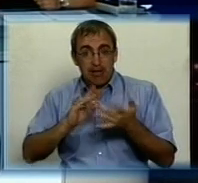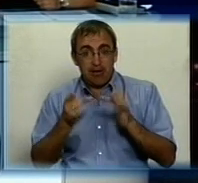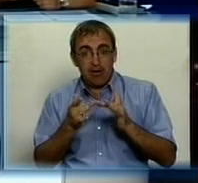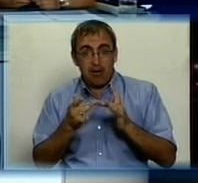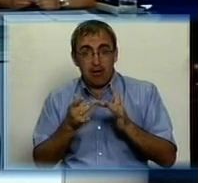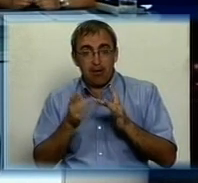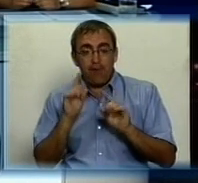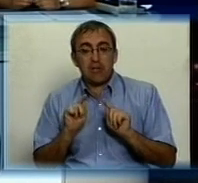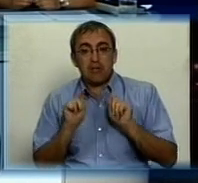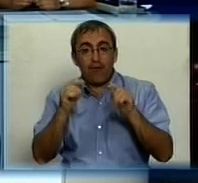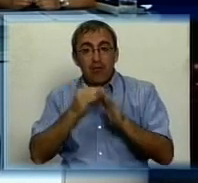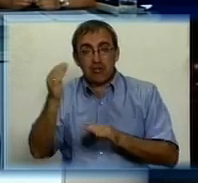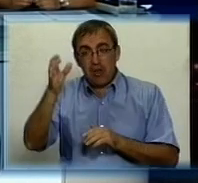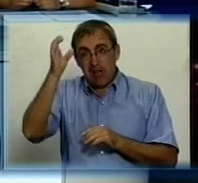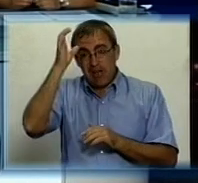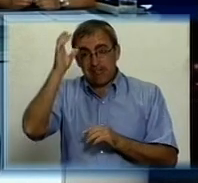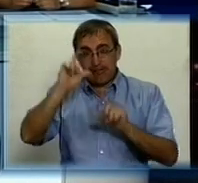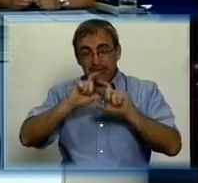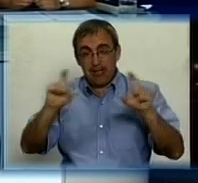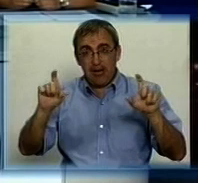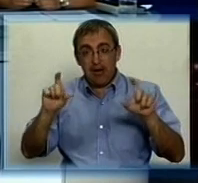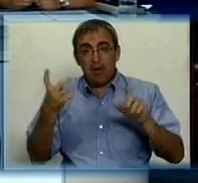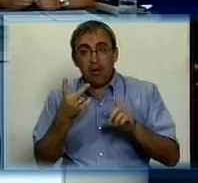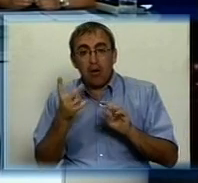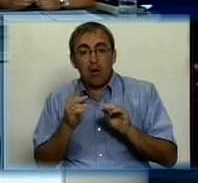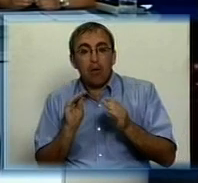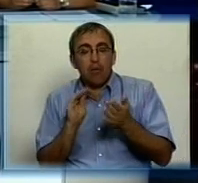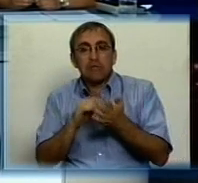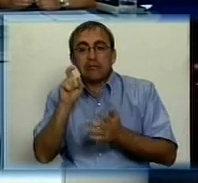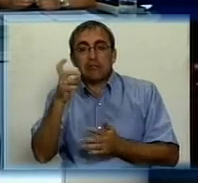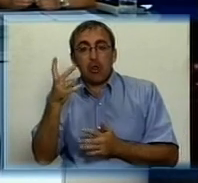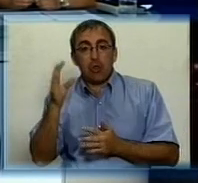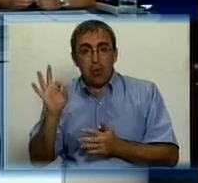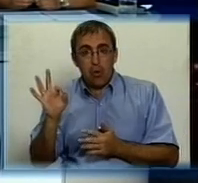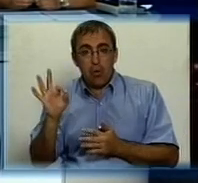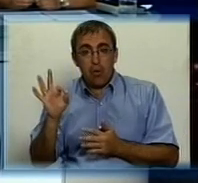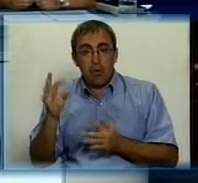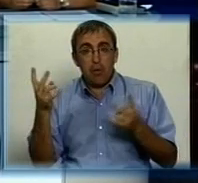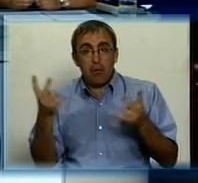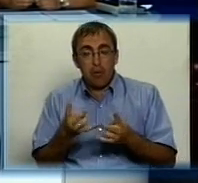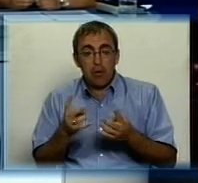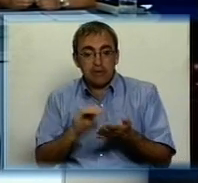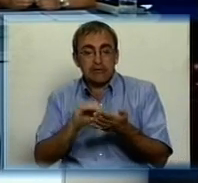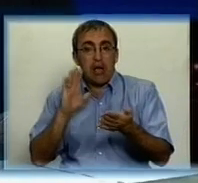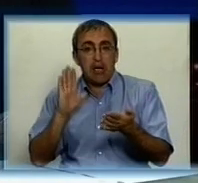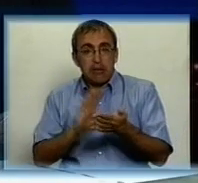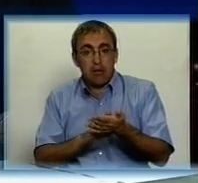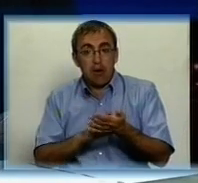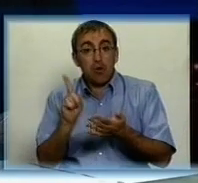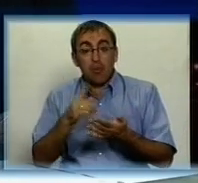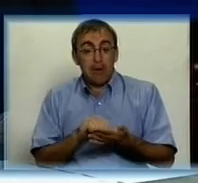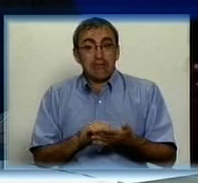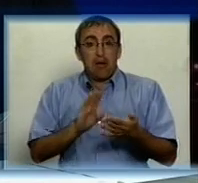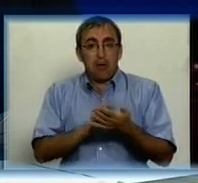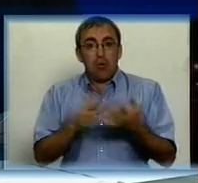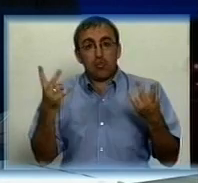вступити в вищий навчальний заклад, потрібно здати зовнішнє незалежне оцінювання. Щоб здати зовнішнє незалежне оцінювання, потрібно зареєструватися. А щоб зареєструватися,